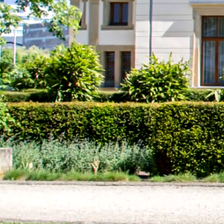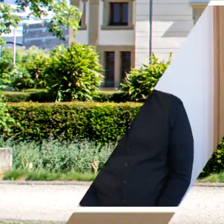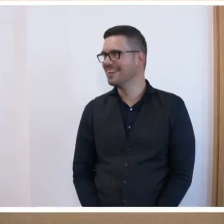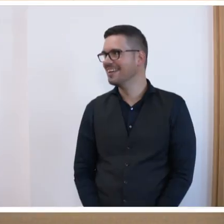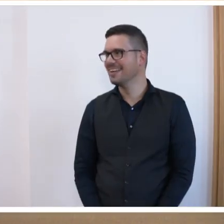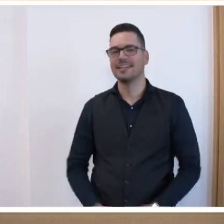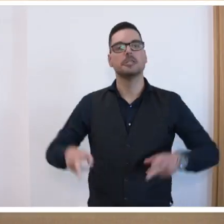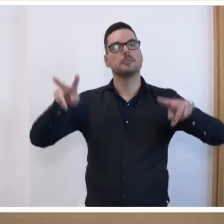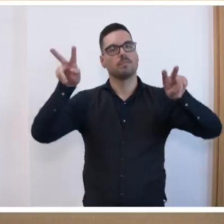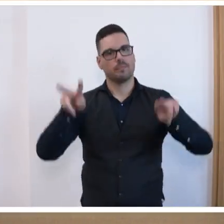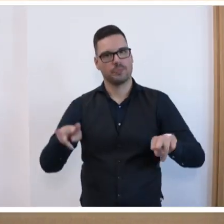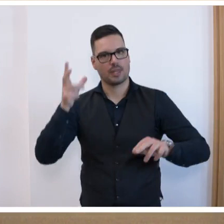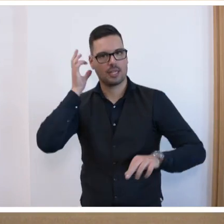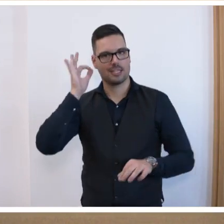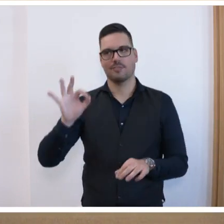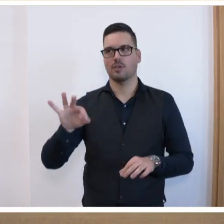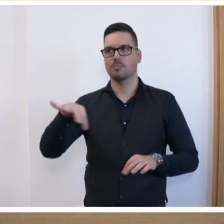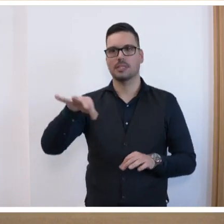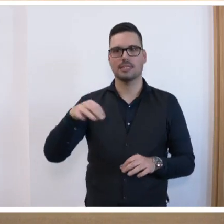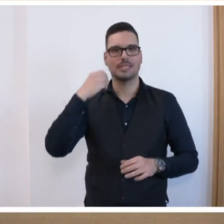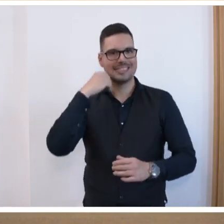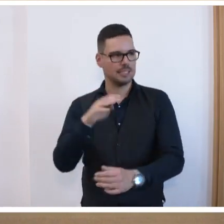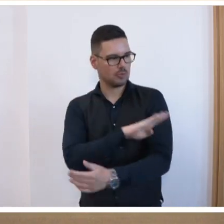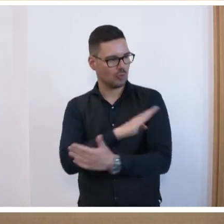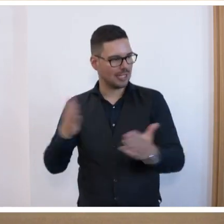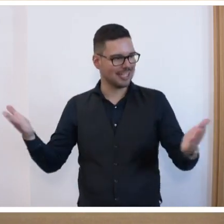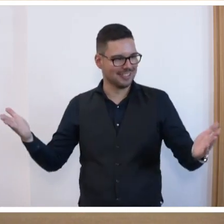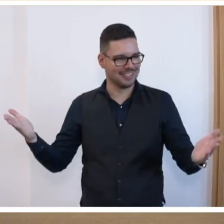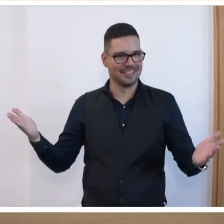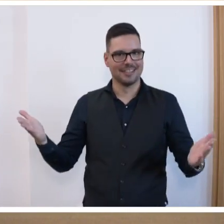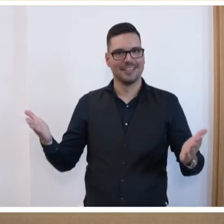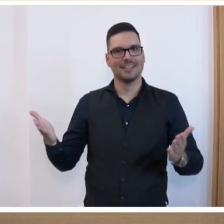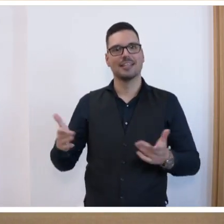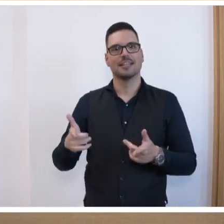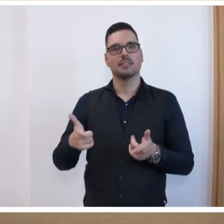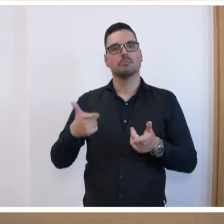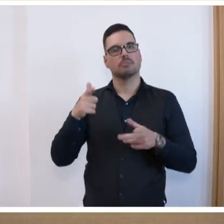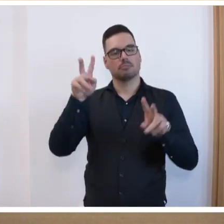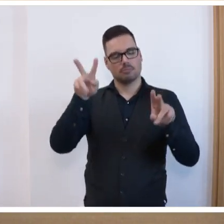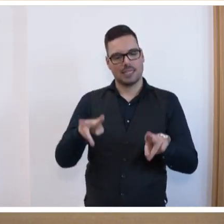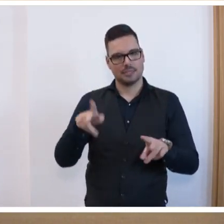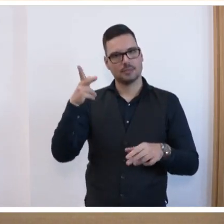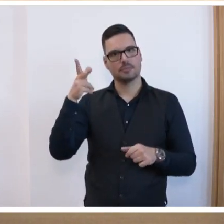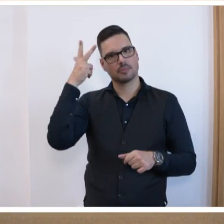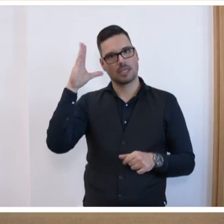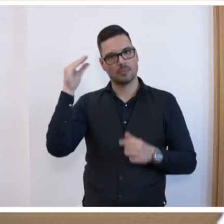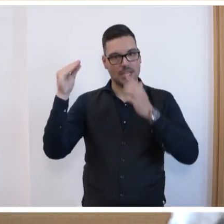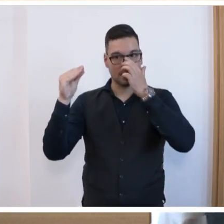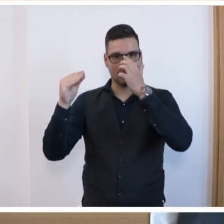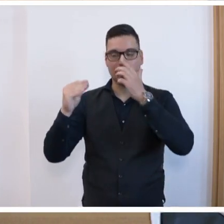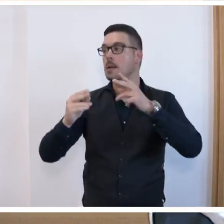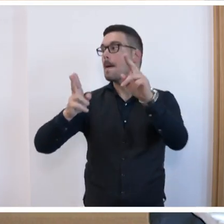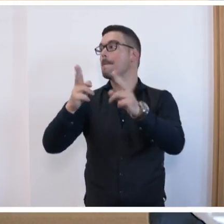Sehr geehrte Frau Präsidentin, liebe Kolleginnen und Kollegen, meine sehr geehrten Damen und Herren, ich kann Sie